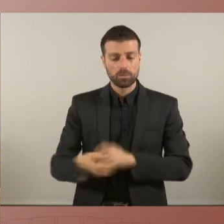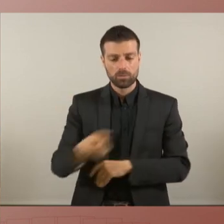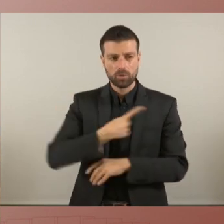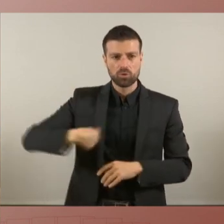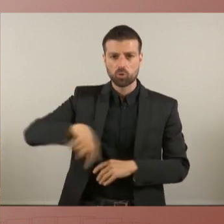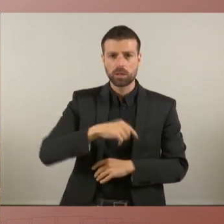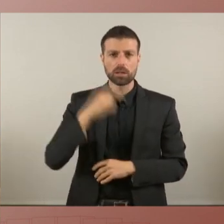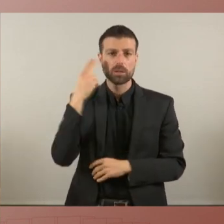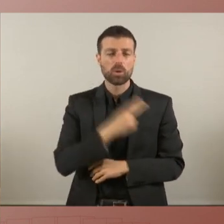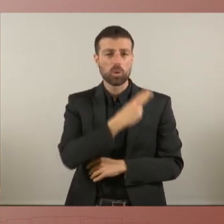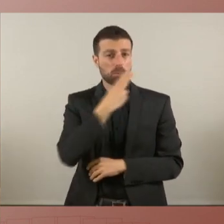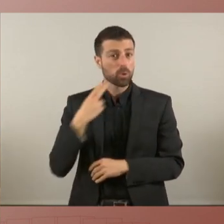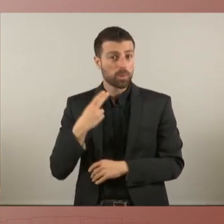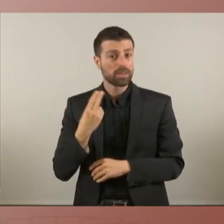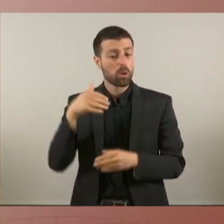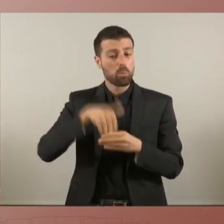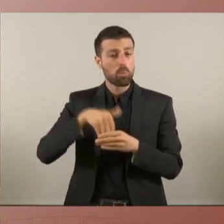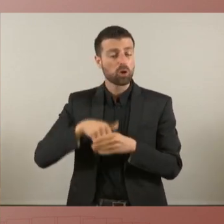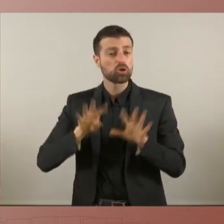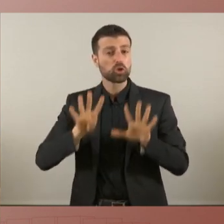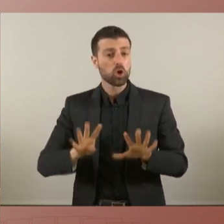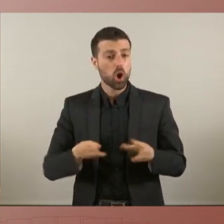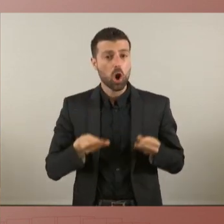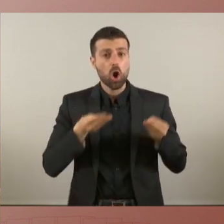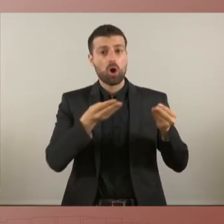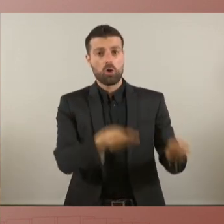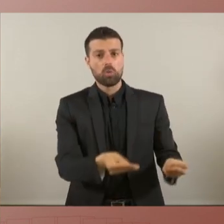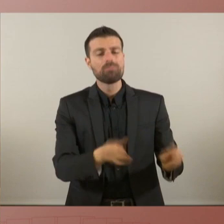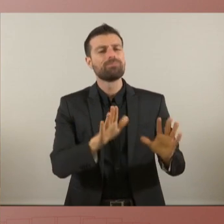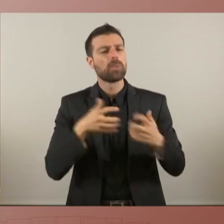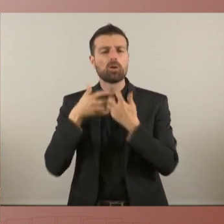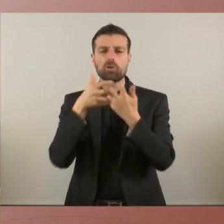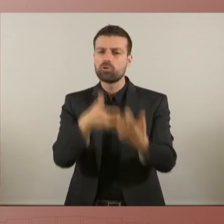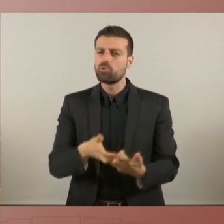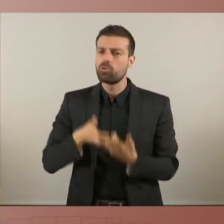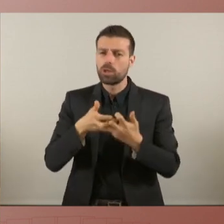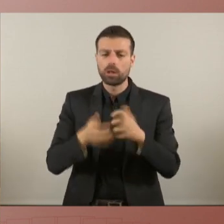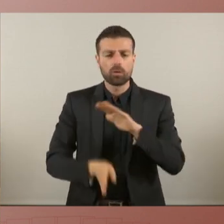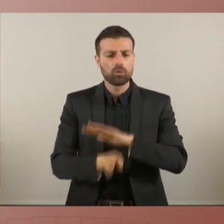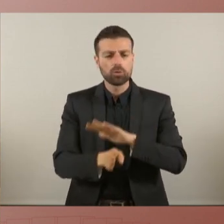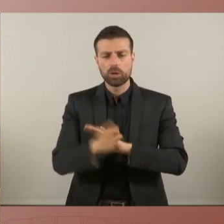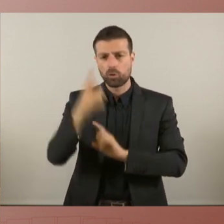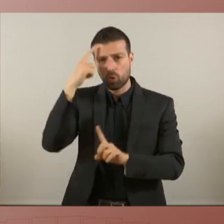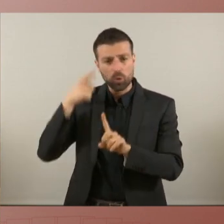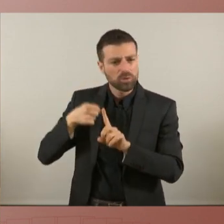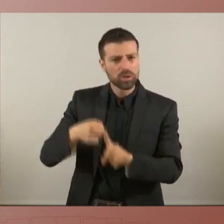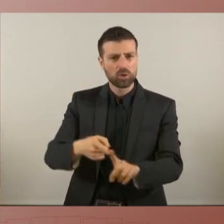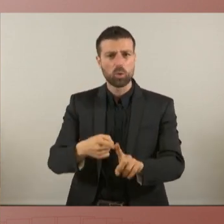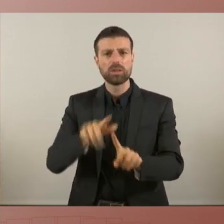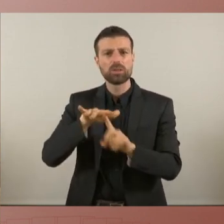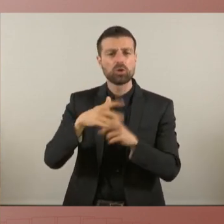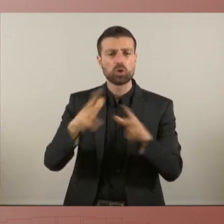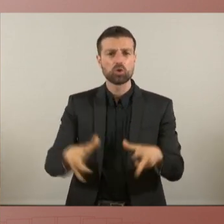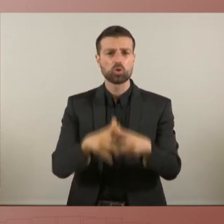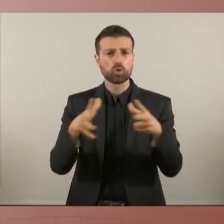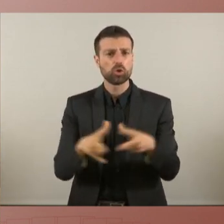nostre compromís és de fer aquests nou vots i de seguir lluitant per aconseguir per afrontar aquesta situació social del país